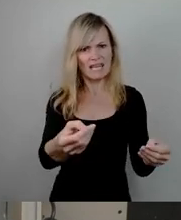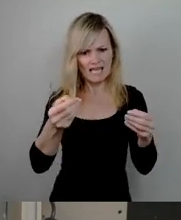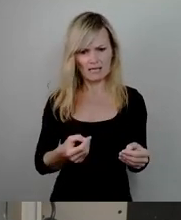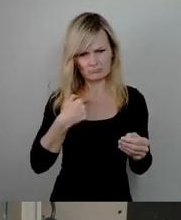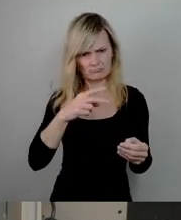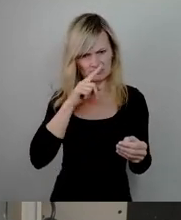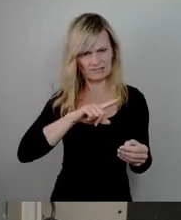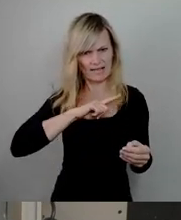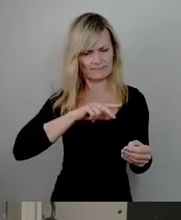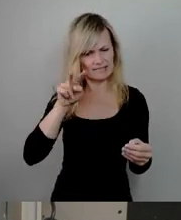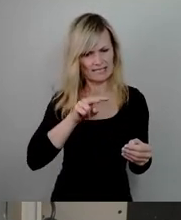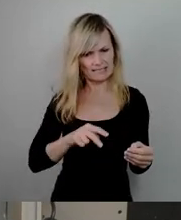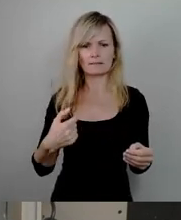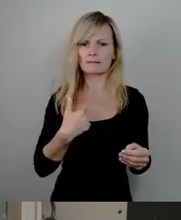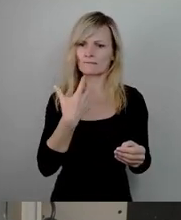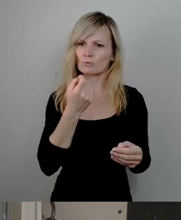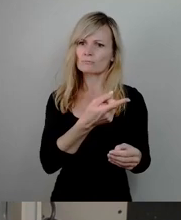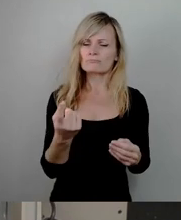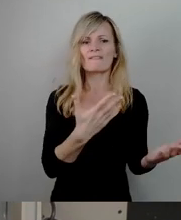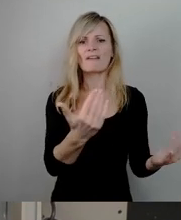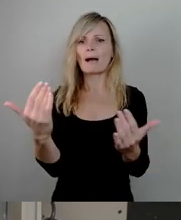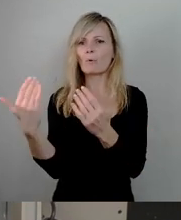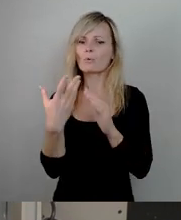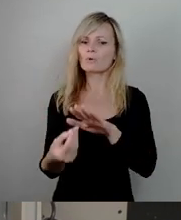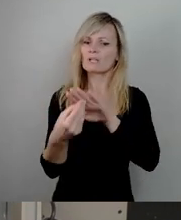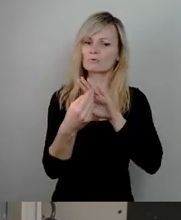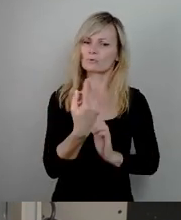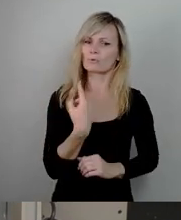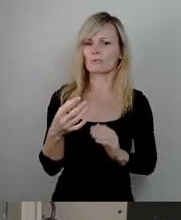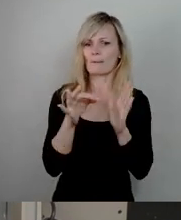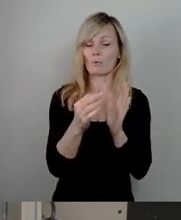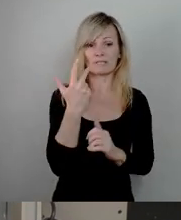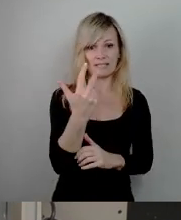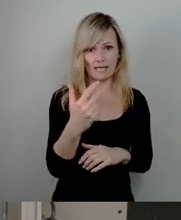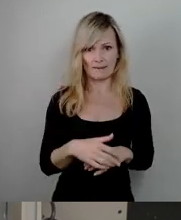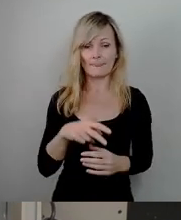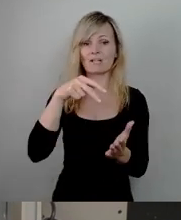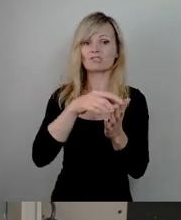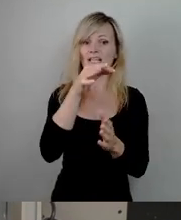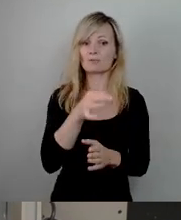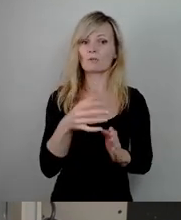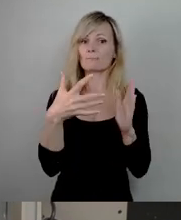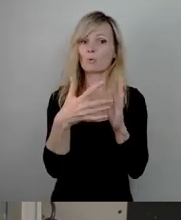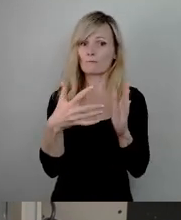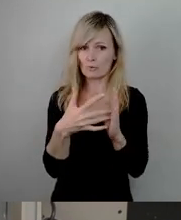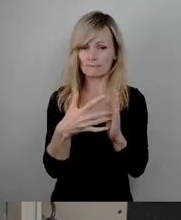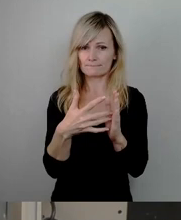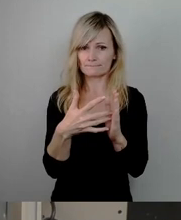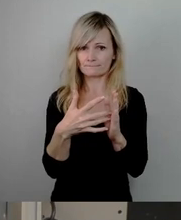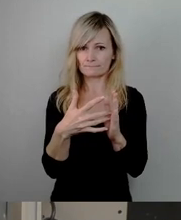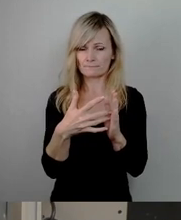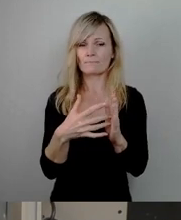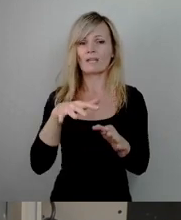ich werbe auch hiermit um Unterstützung für unseren Punkt 3, eine Standortprüfung im Stadtgebiet